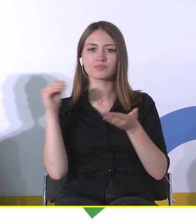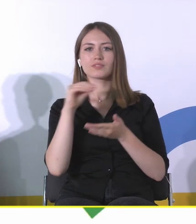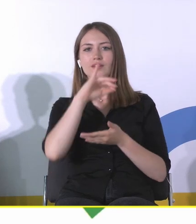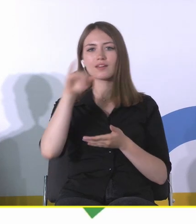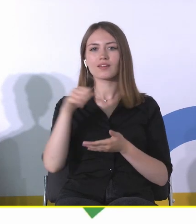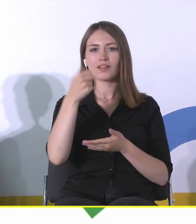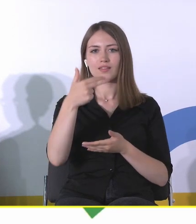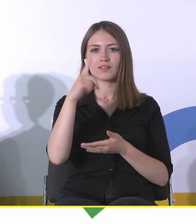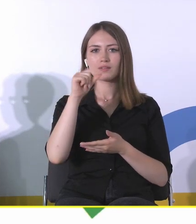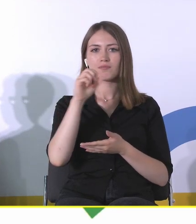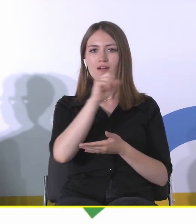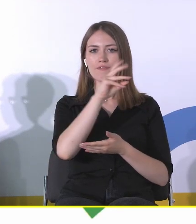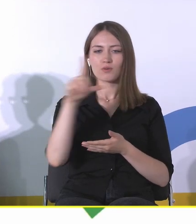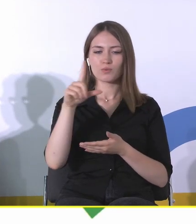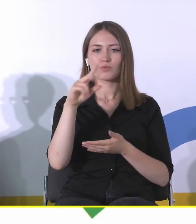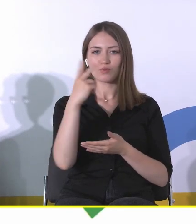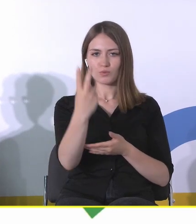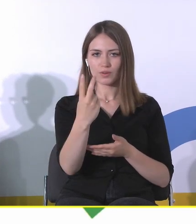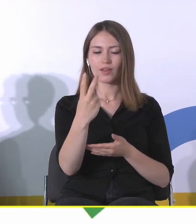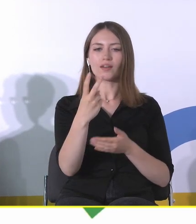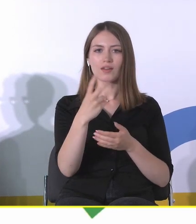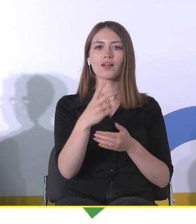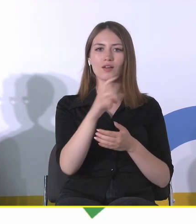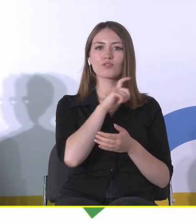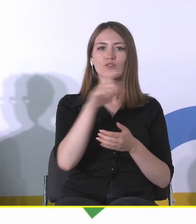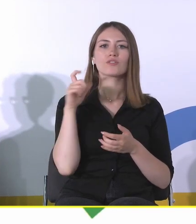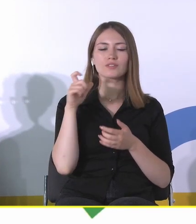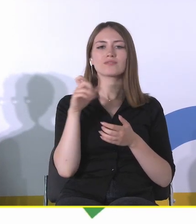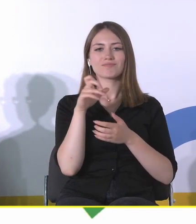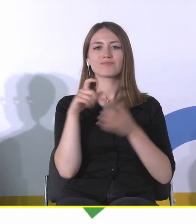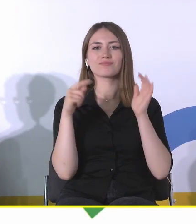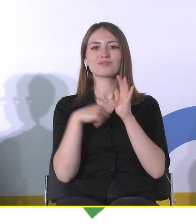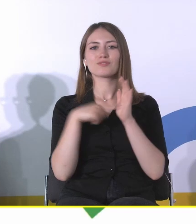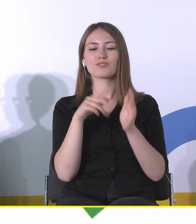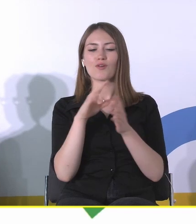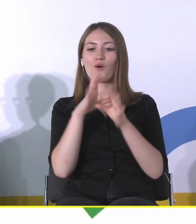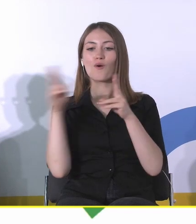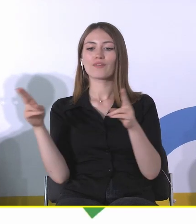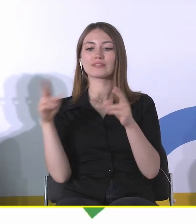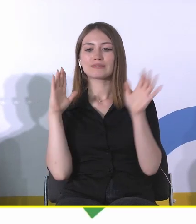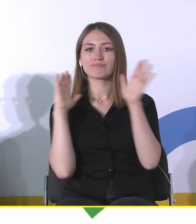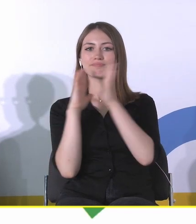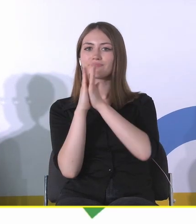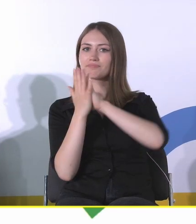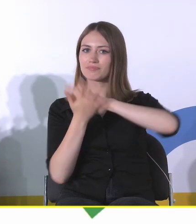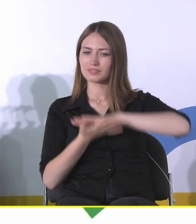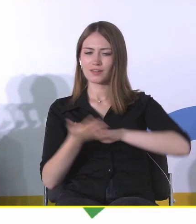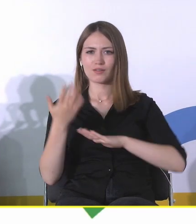więc tak naprawdę ten okres transformacji dla tożsamości, no to była, była taka rzeczywiście przełomowa,